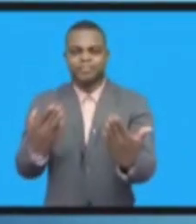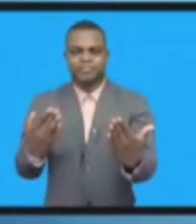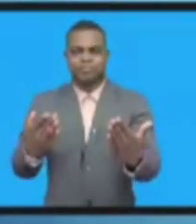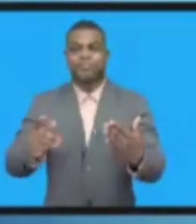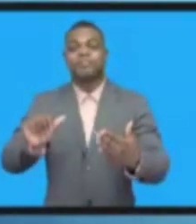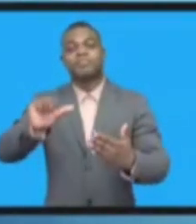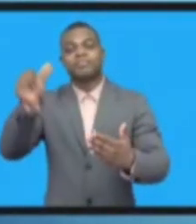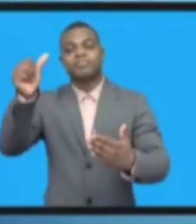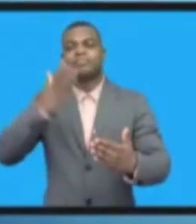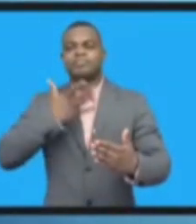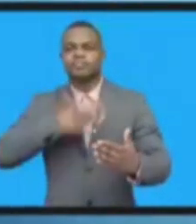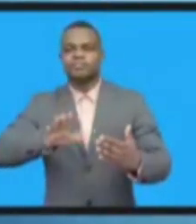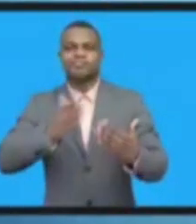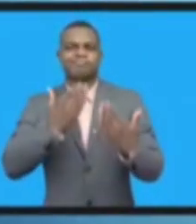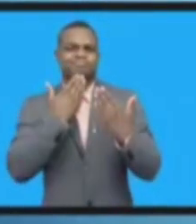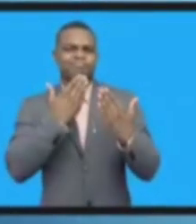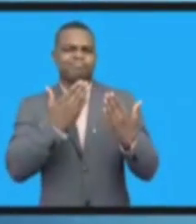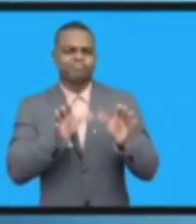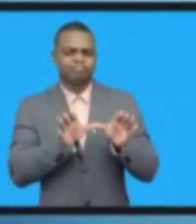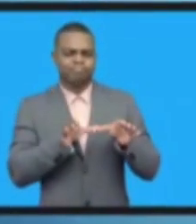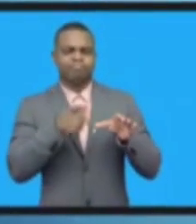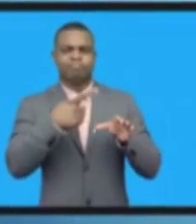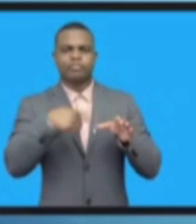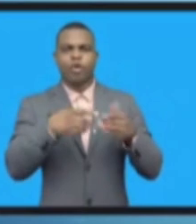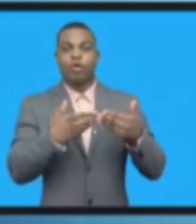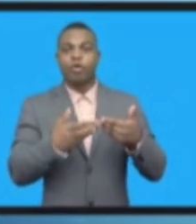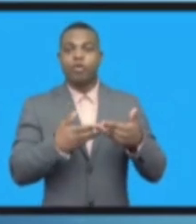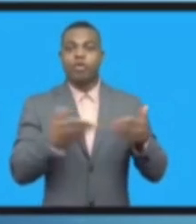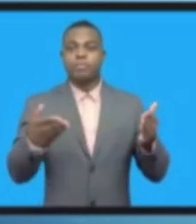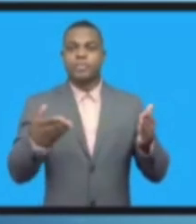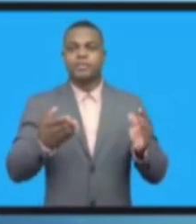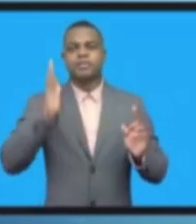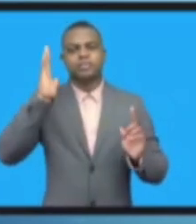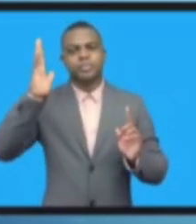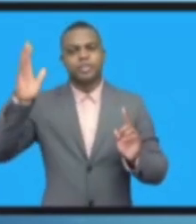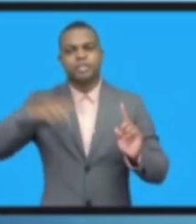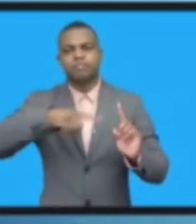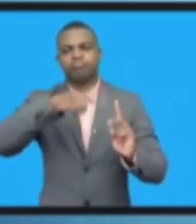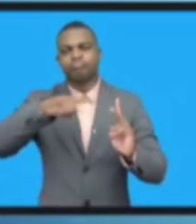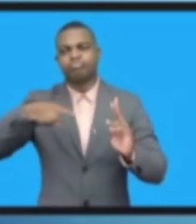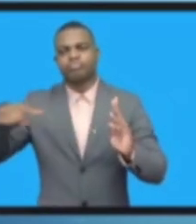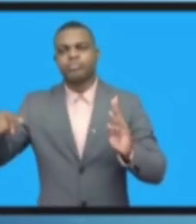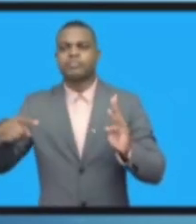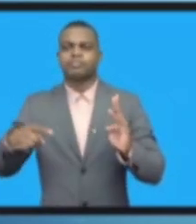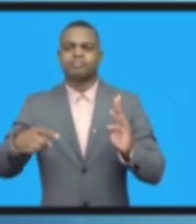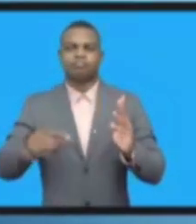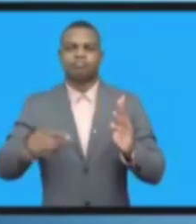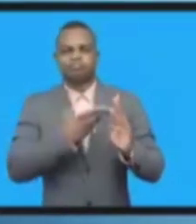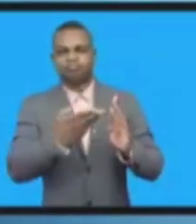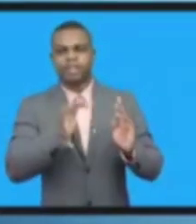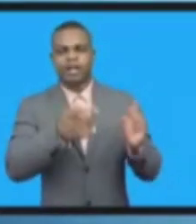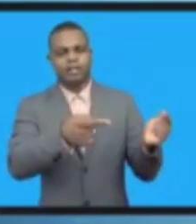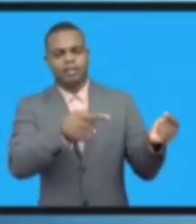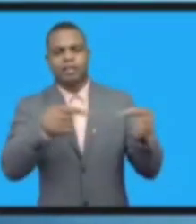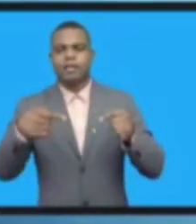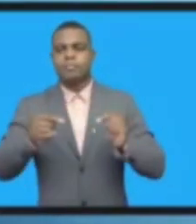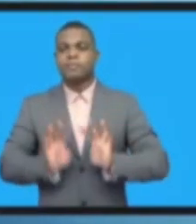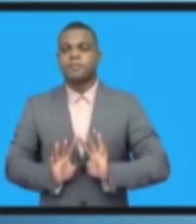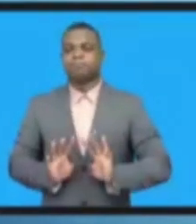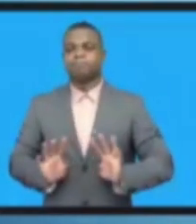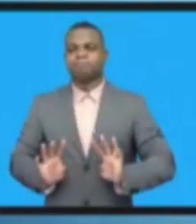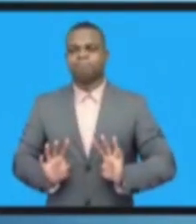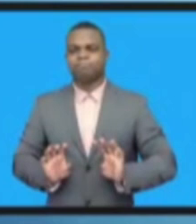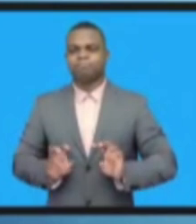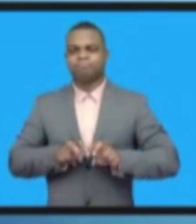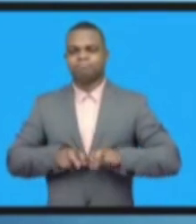места. Большое спасибо. Я также хочу поблагодарить принимающую сторону и предыдущего